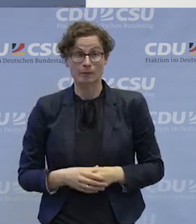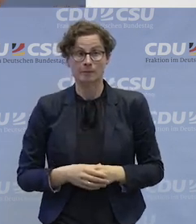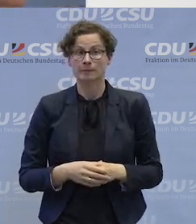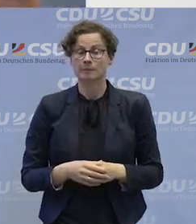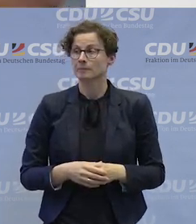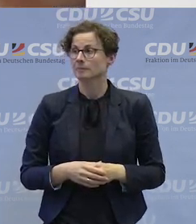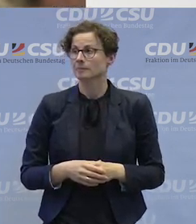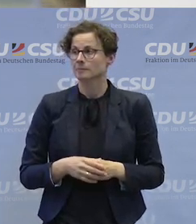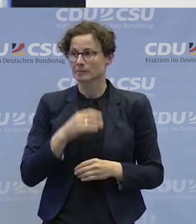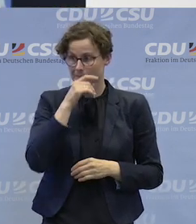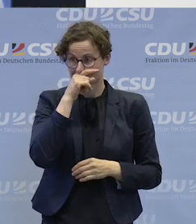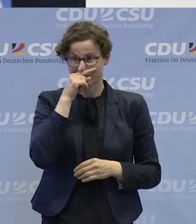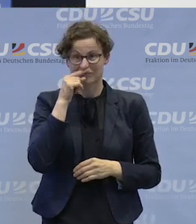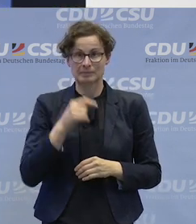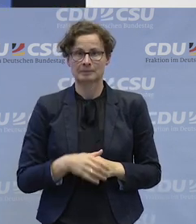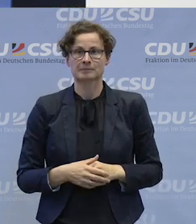Dann gehe ich da mal rüber.